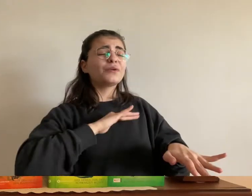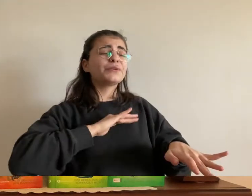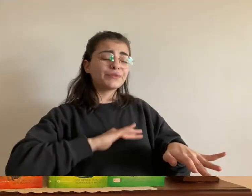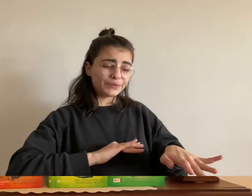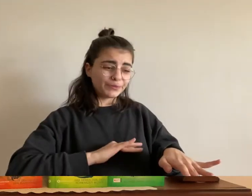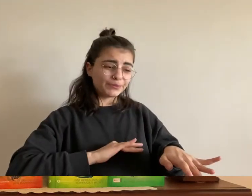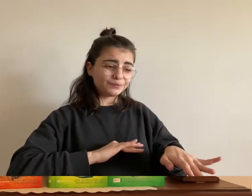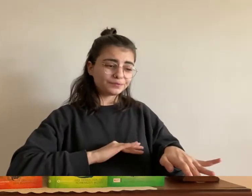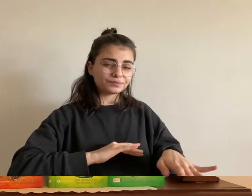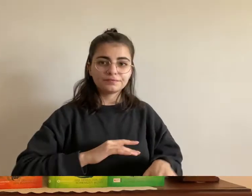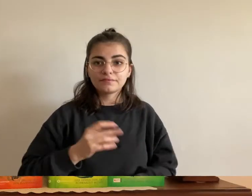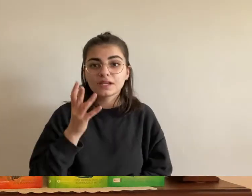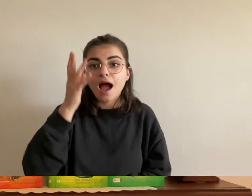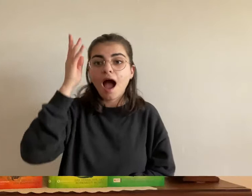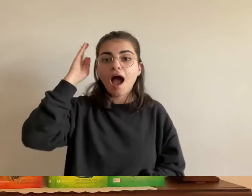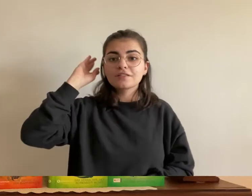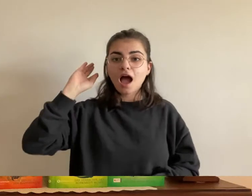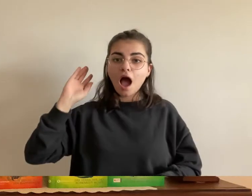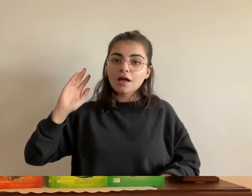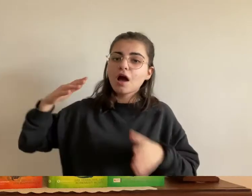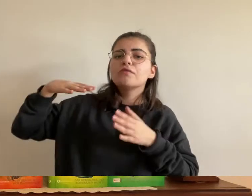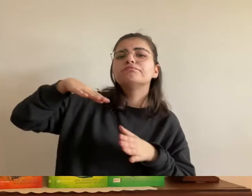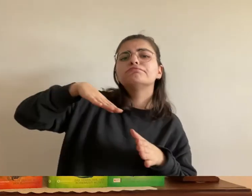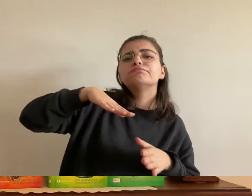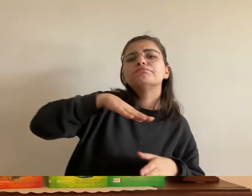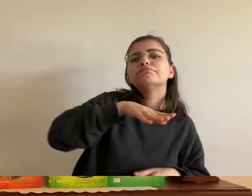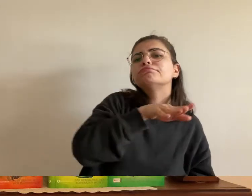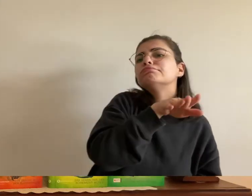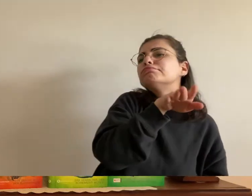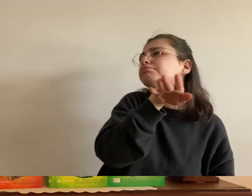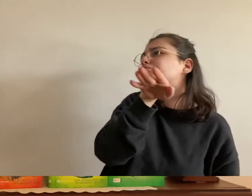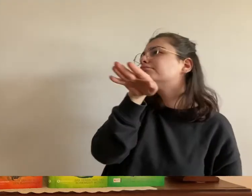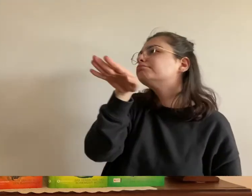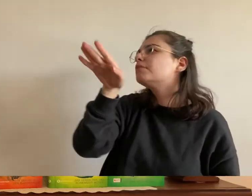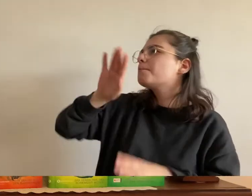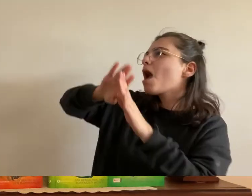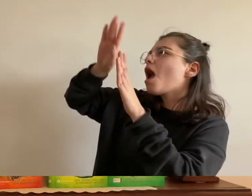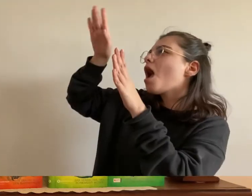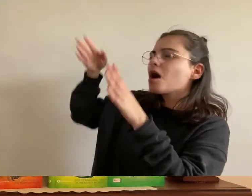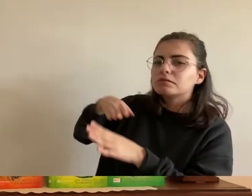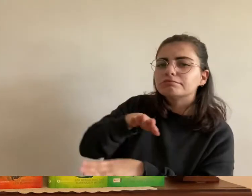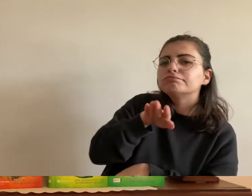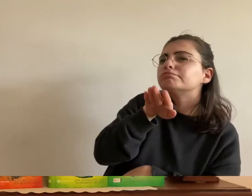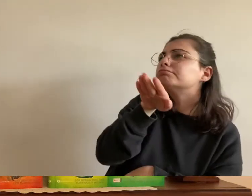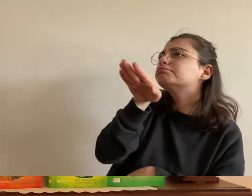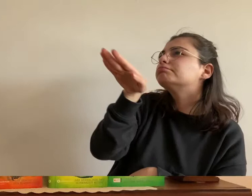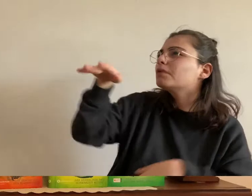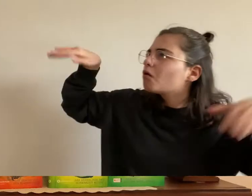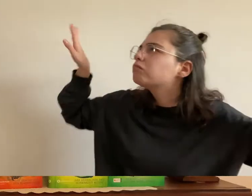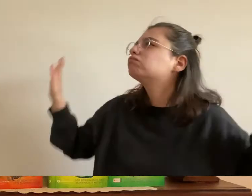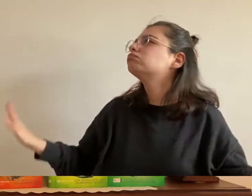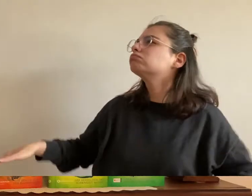flog in einem weiten bogen zurück zum gipfel des sturmbergs danke sagte eric in gedanken und setzte sich auf